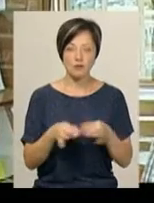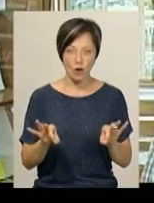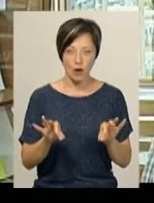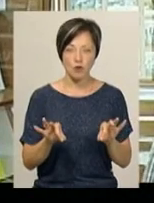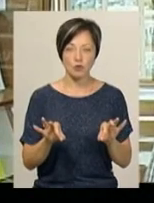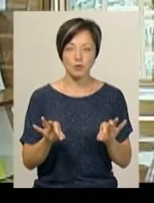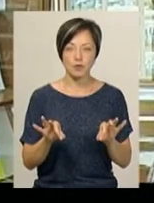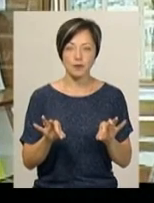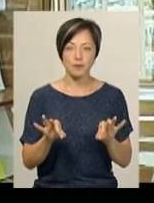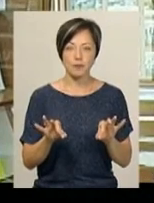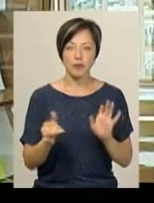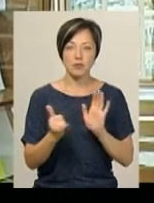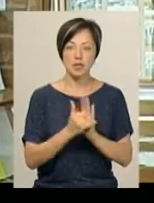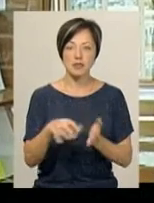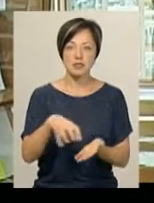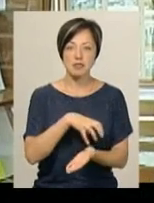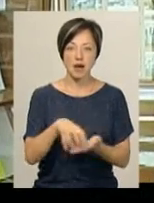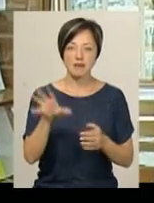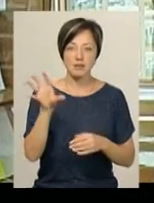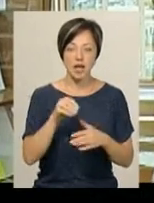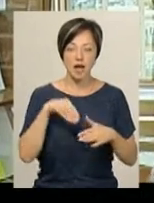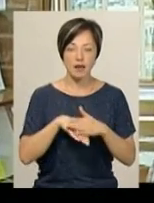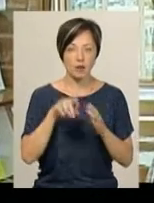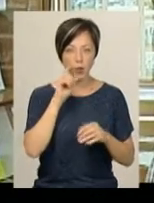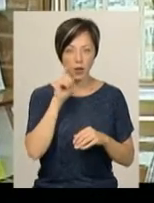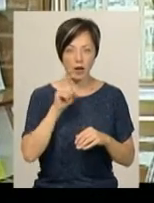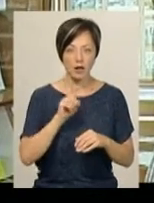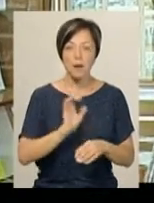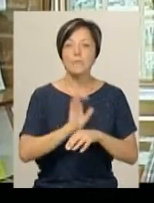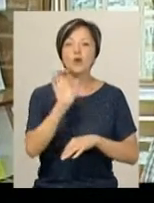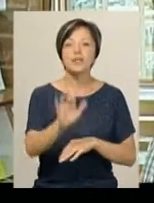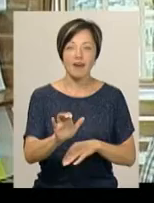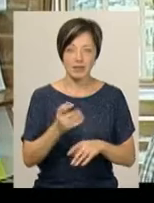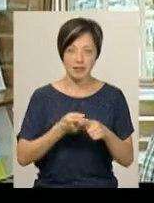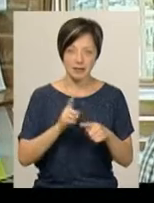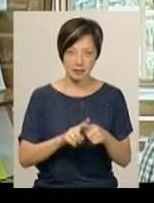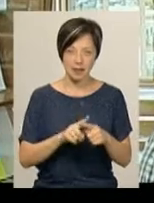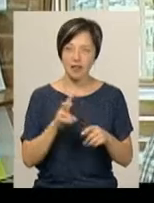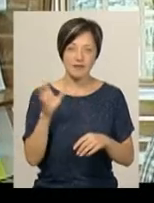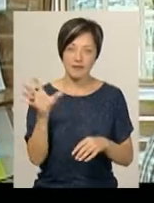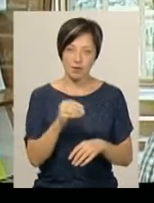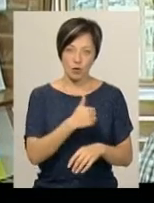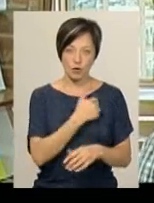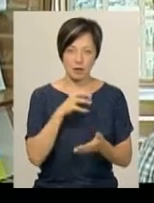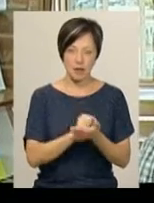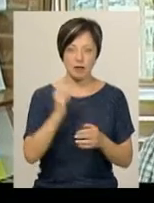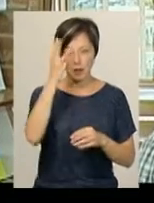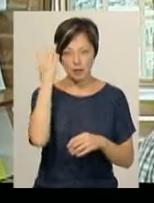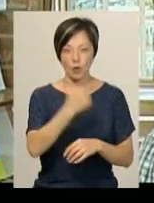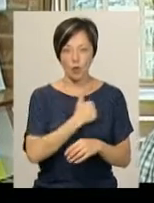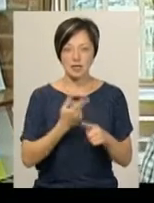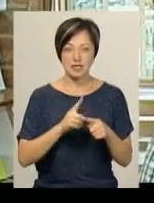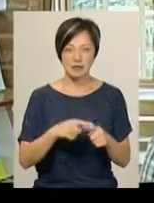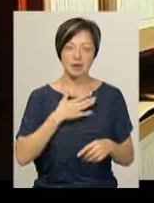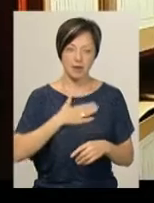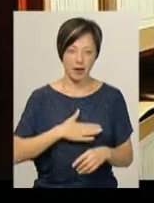поставити сканер в принципі майже у всі архіви України, які хочуть цим займатися. На жаль, не всі хочуть. От Хмельницький хочеться,